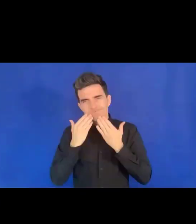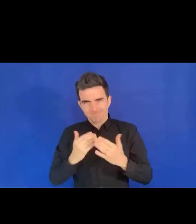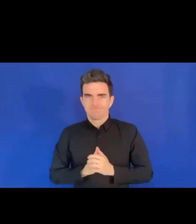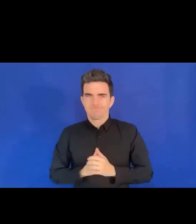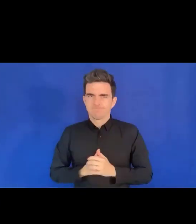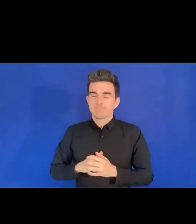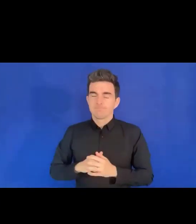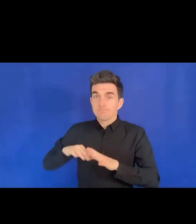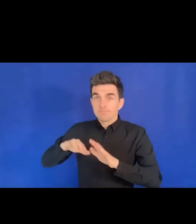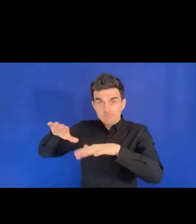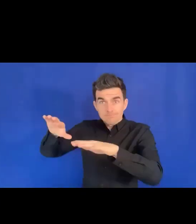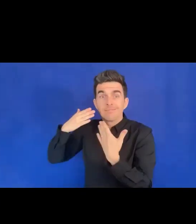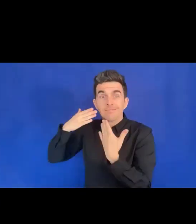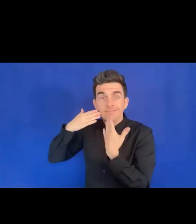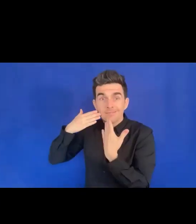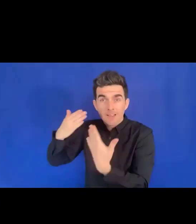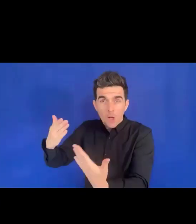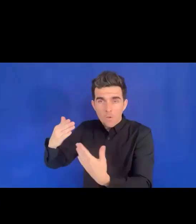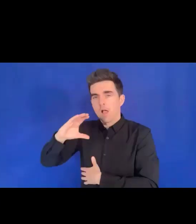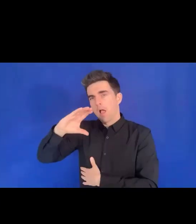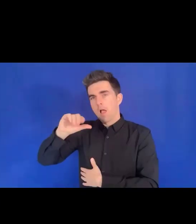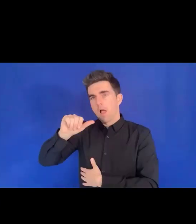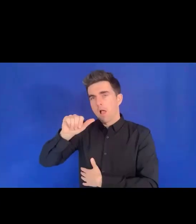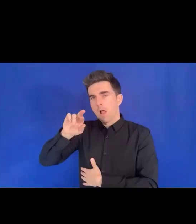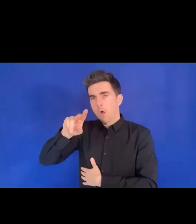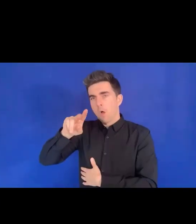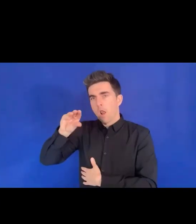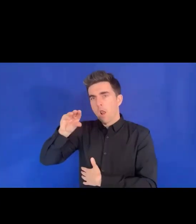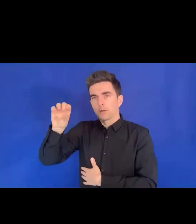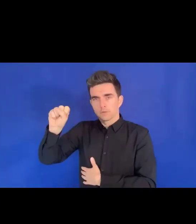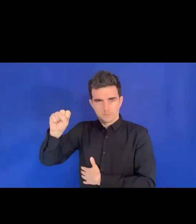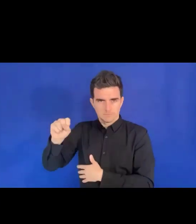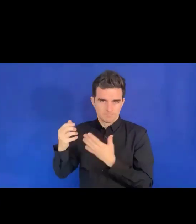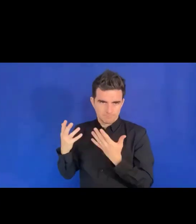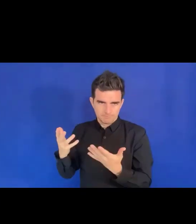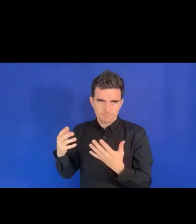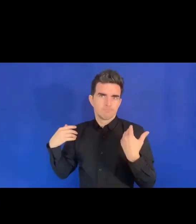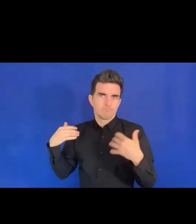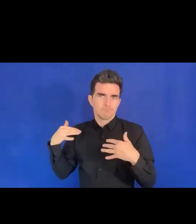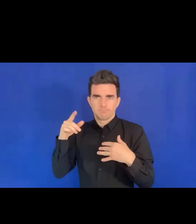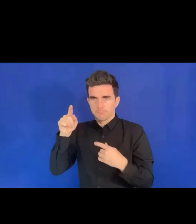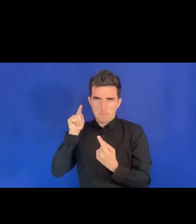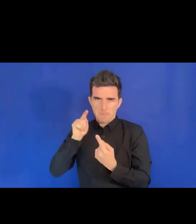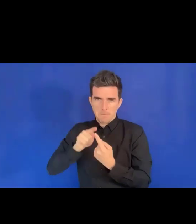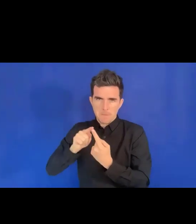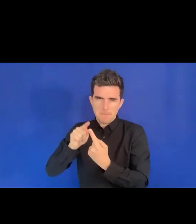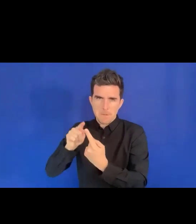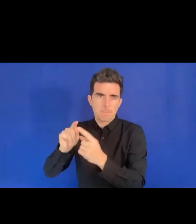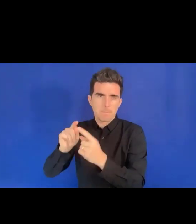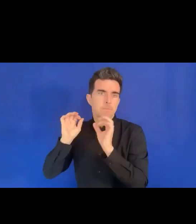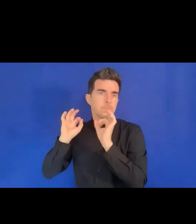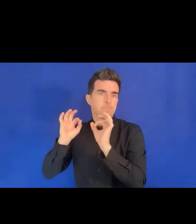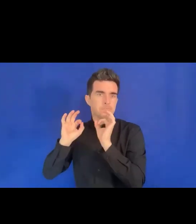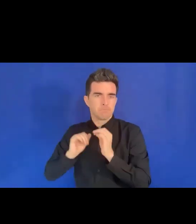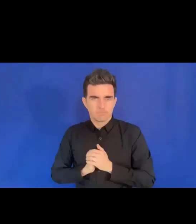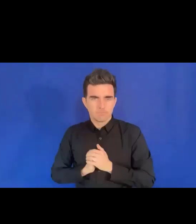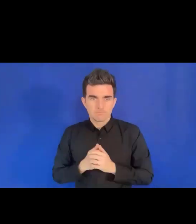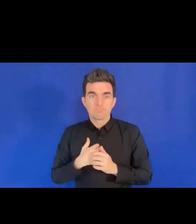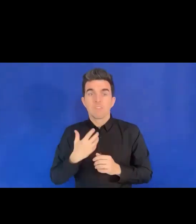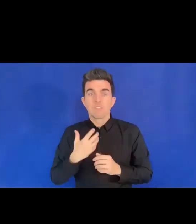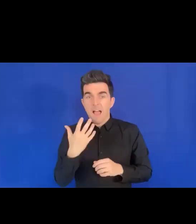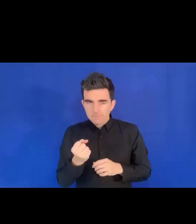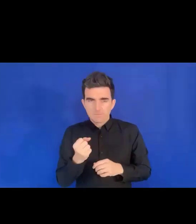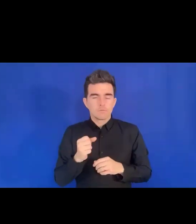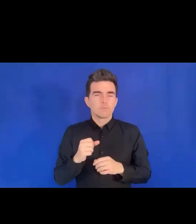Carlos. Vous avez donné des messages pertinents. que je peux retenir, c'est que Carlos voudrait souligner certaines